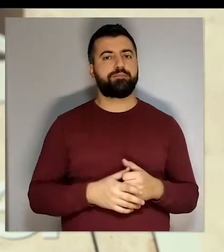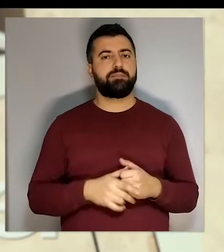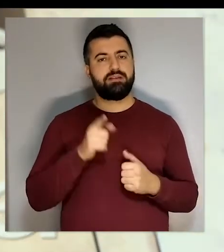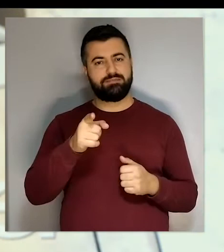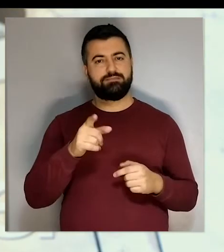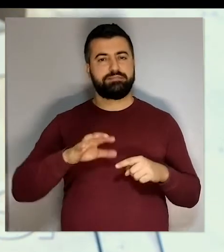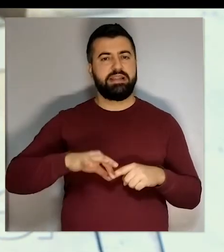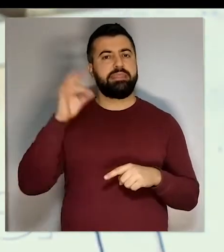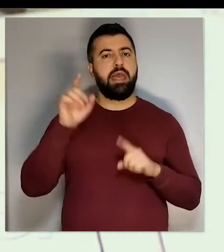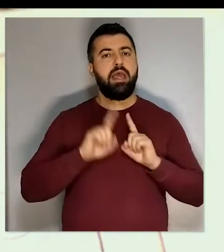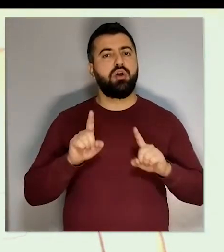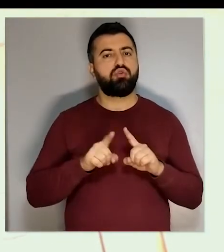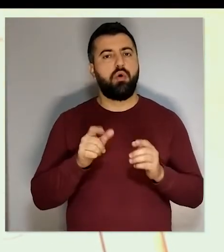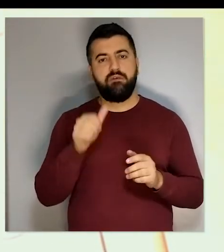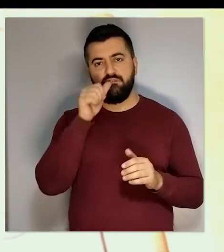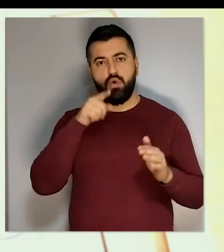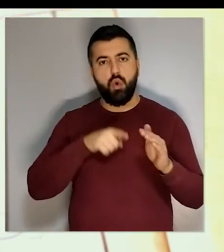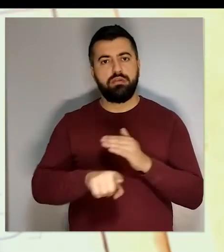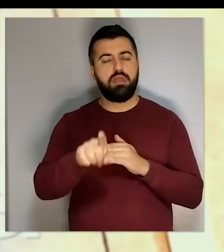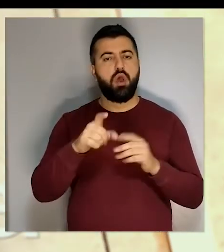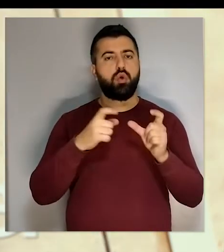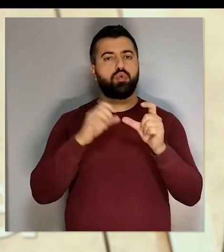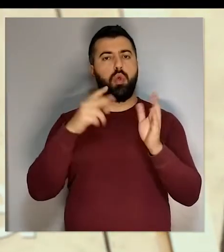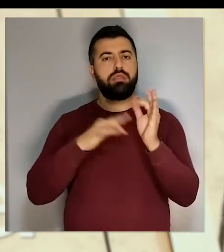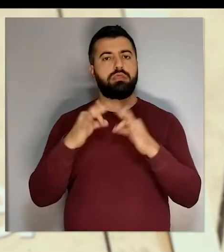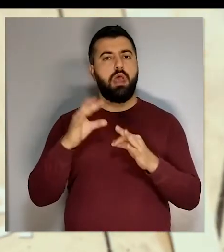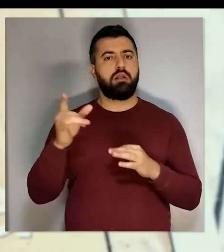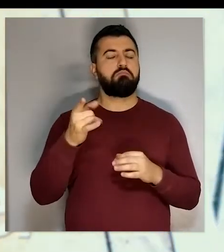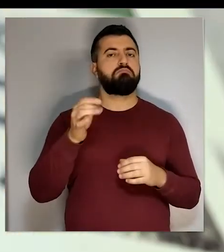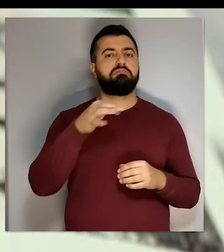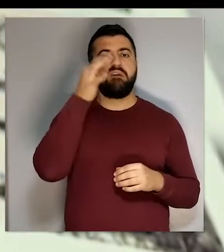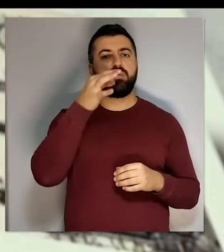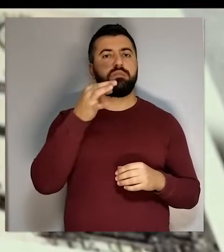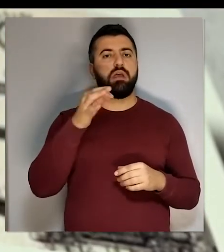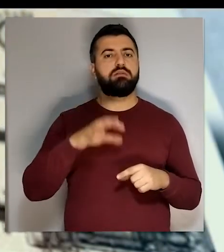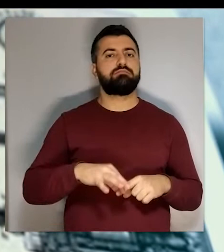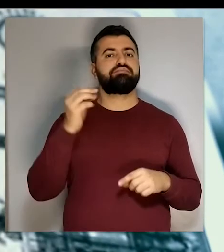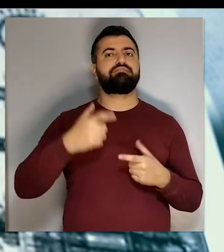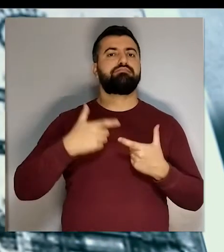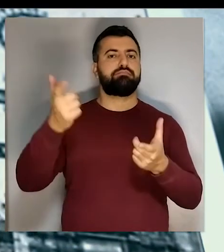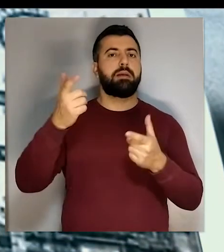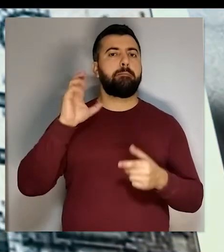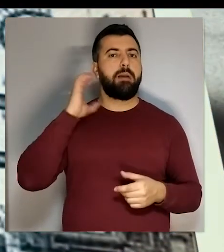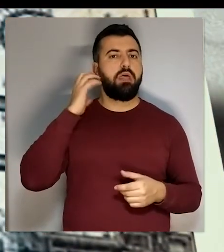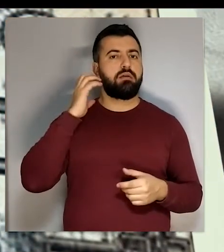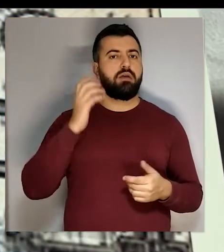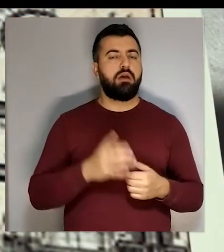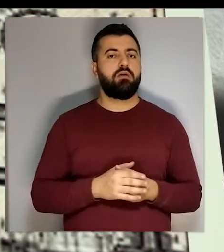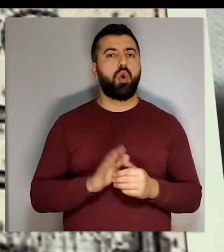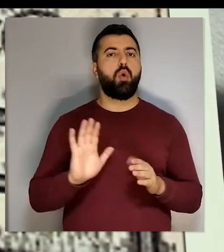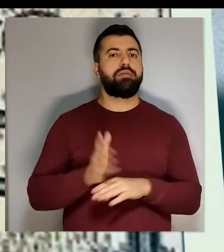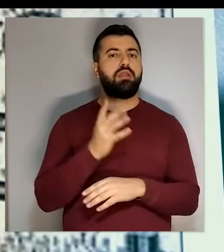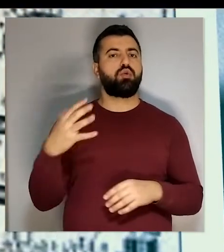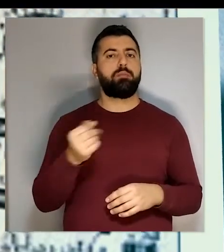Među njegovim izvima je i podvodni sonar Koji je prema nekim izvorima izumeo i posao u Belgiju na